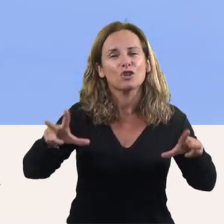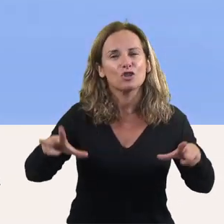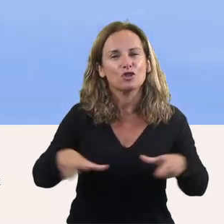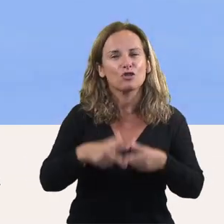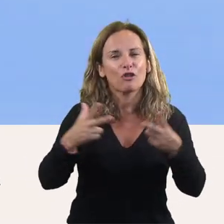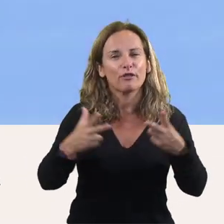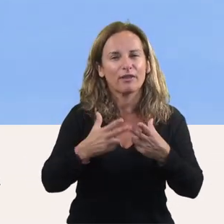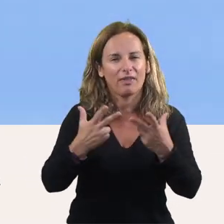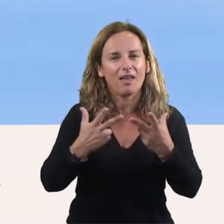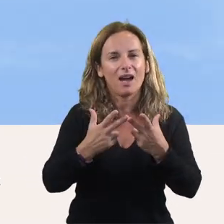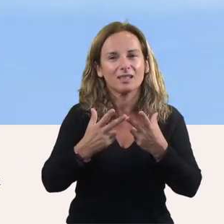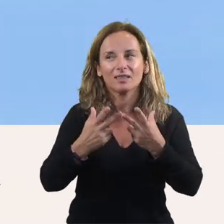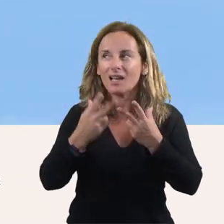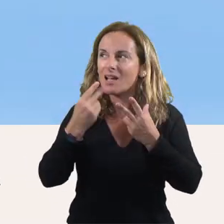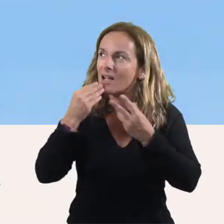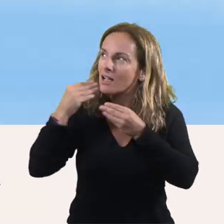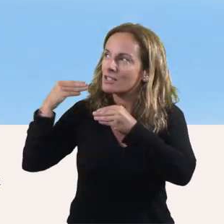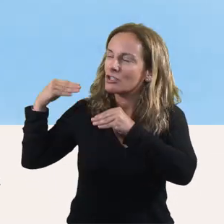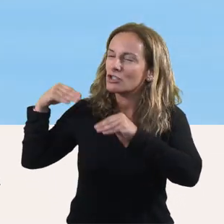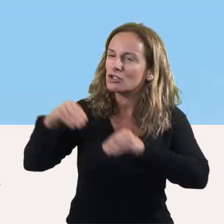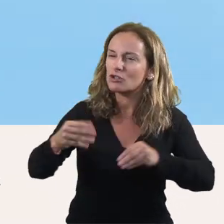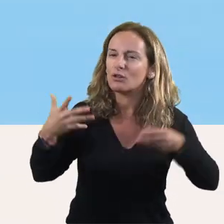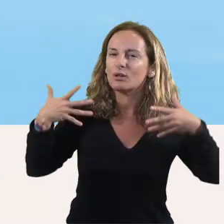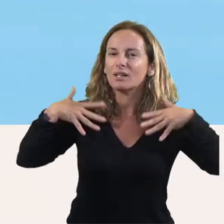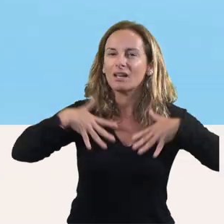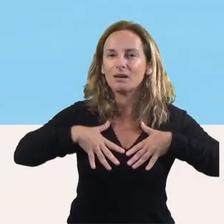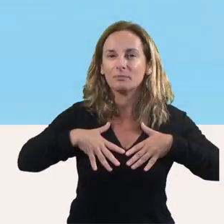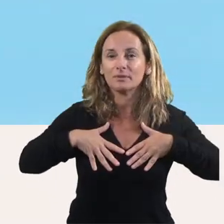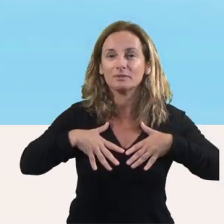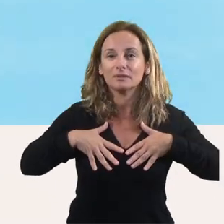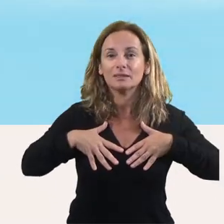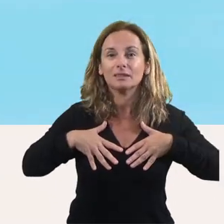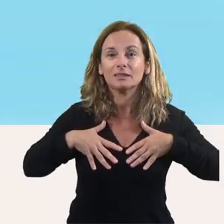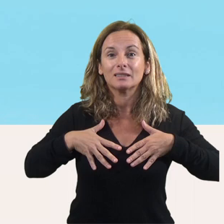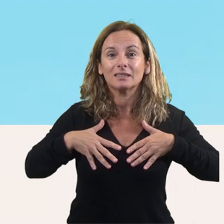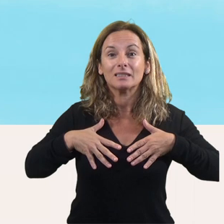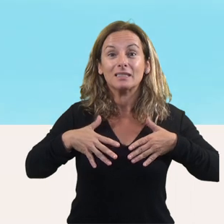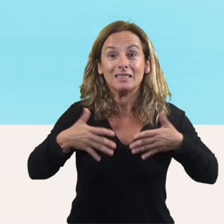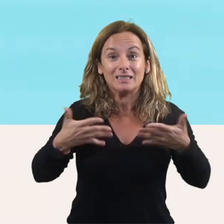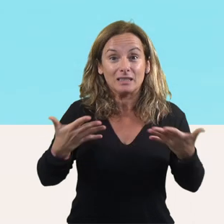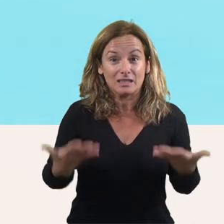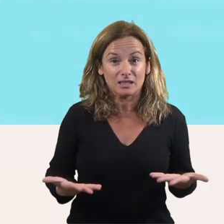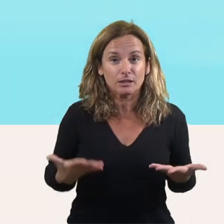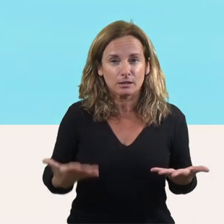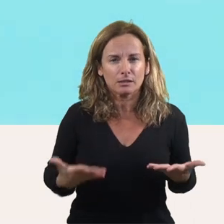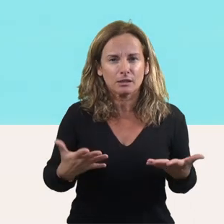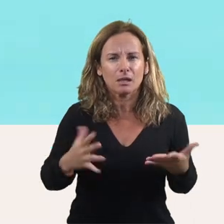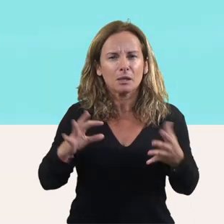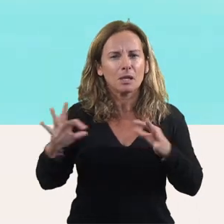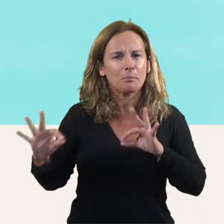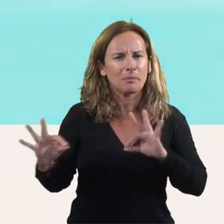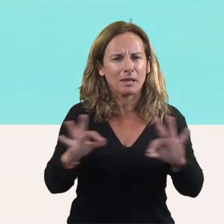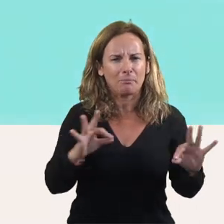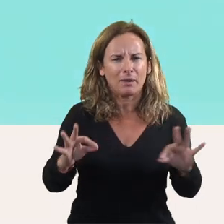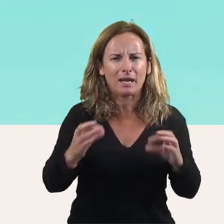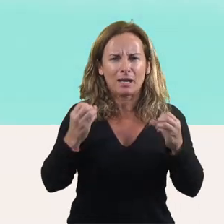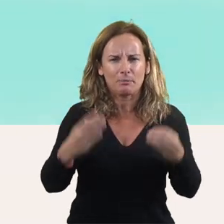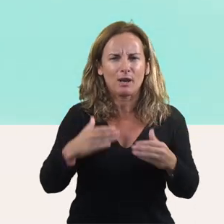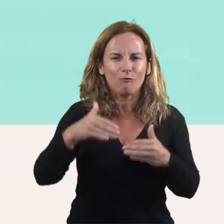és més justa i sostenible en el present i que se sap projectar cap al futur.